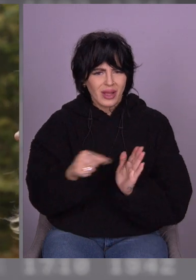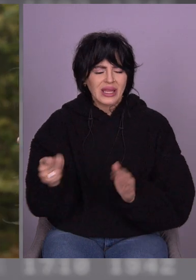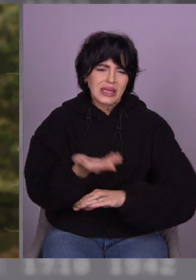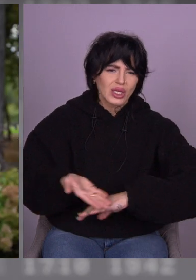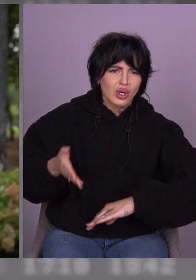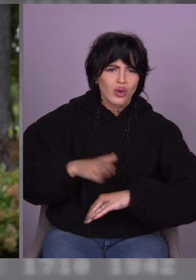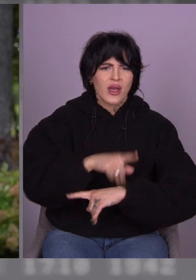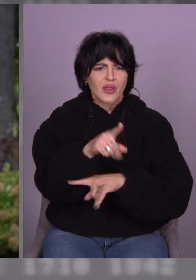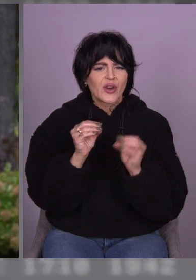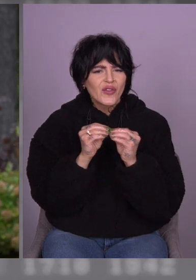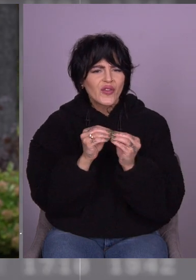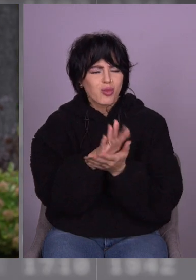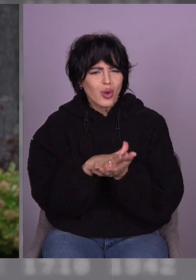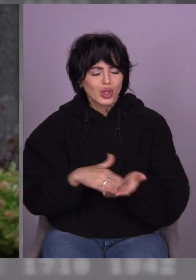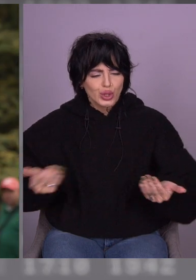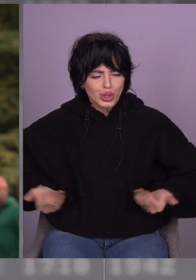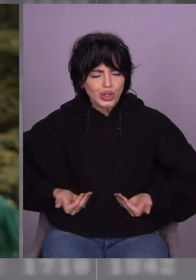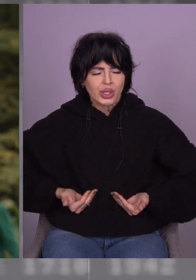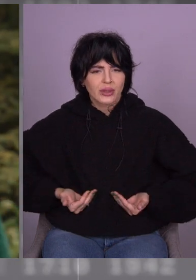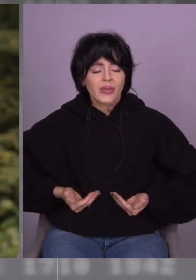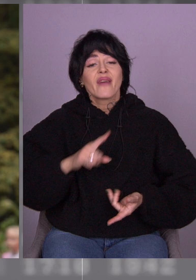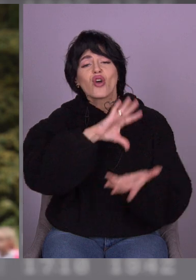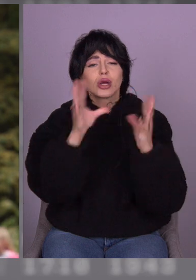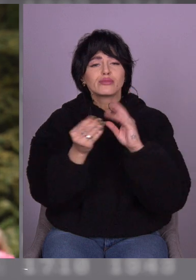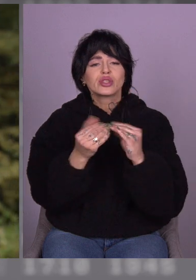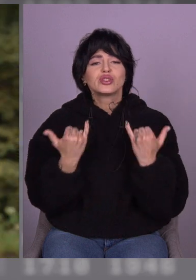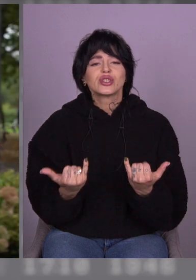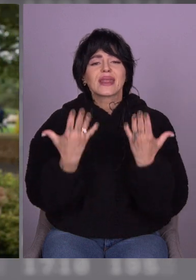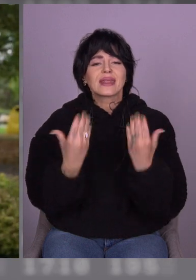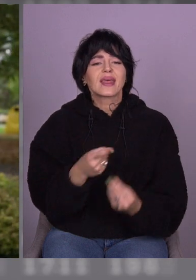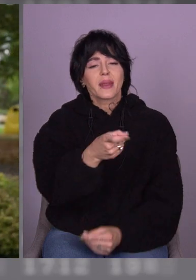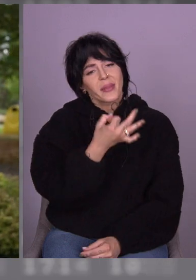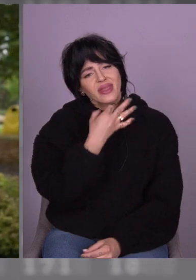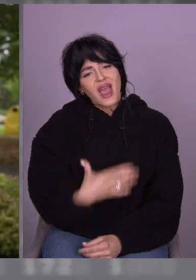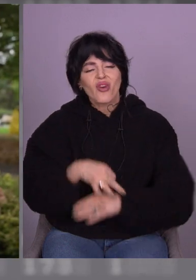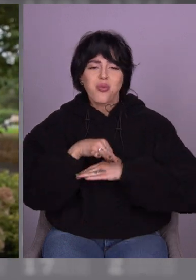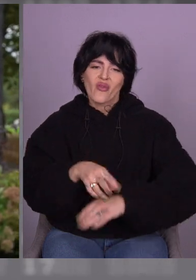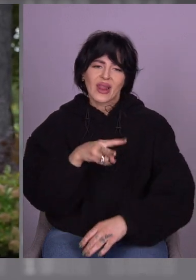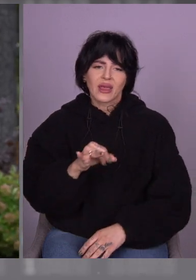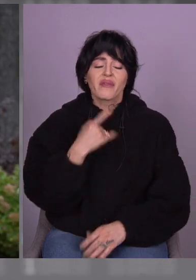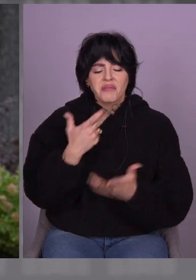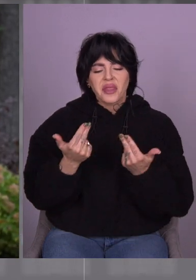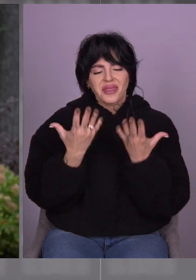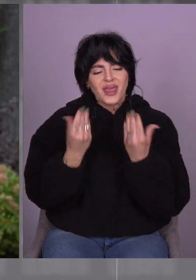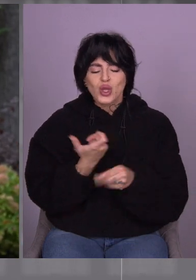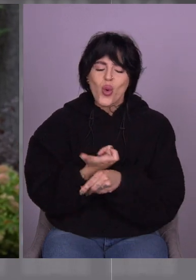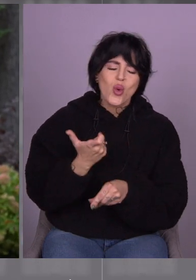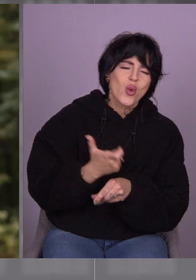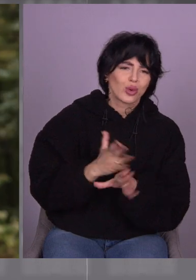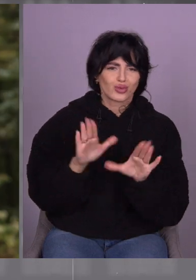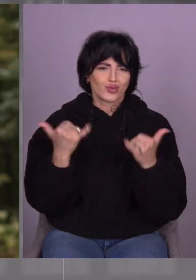жити життя. Як вам взагалі сьогоднішній день? Чудовий. А от було щось таке дивне сьогодні для вас